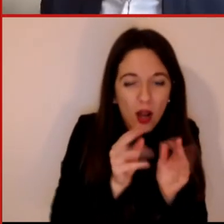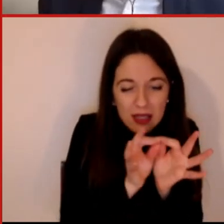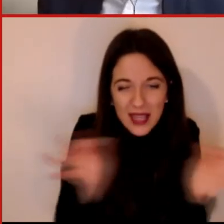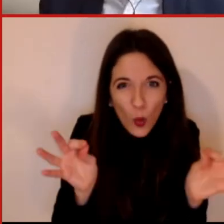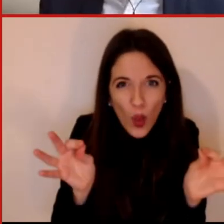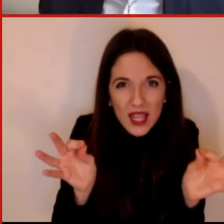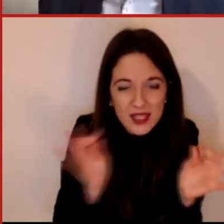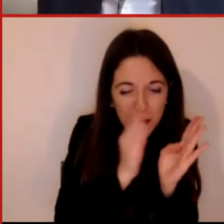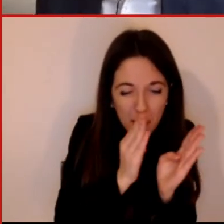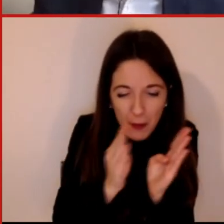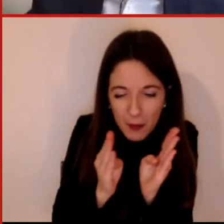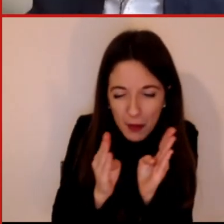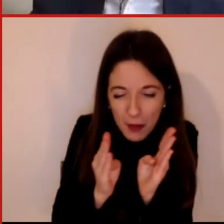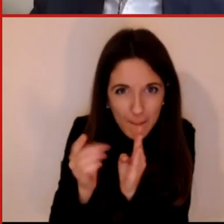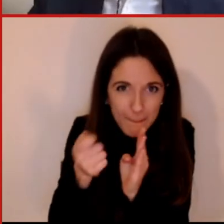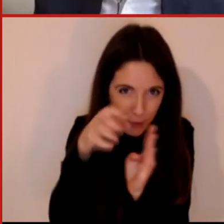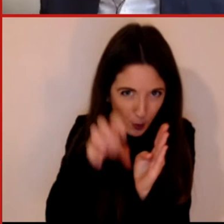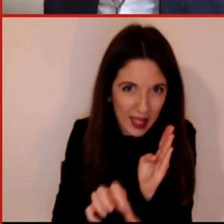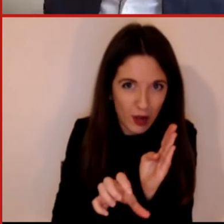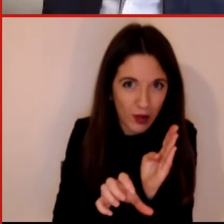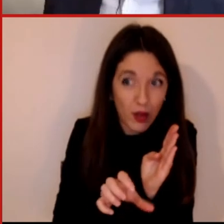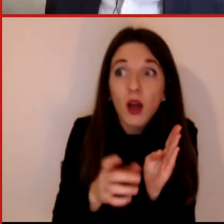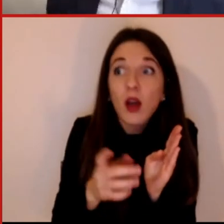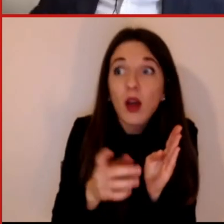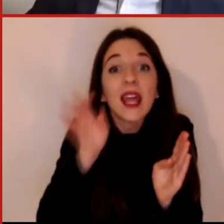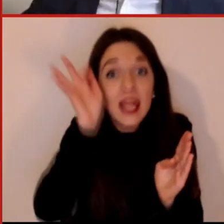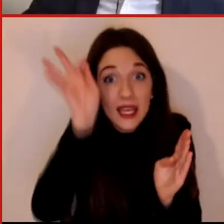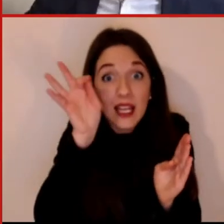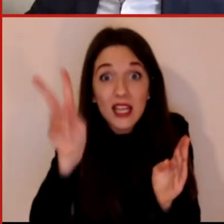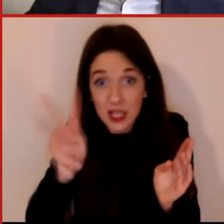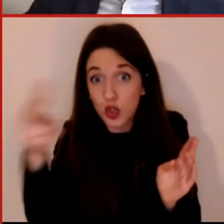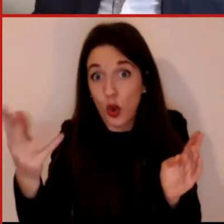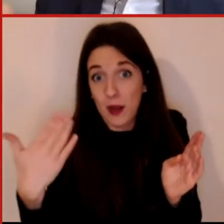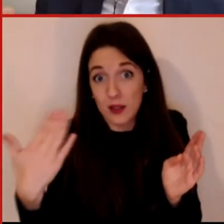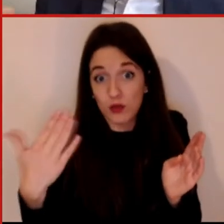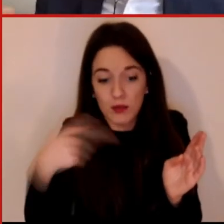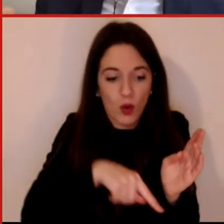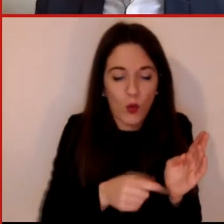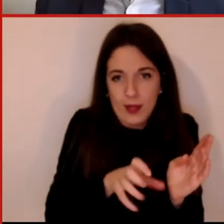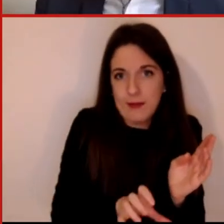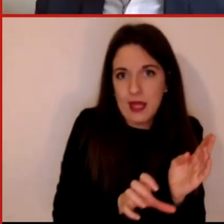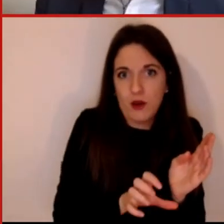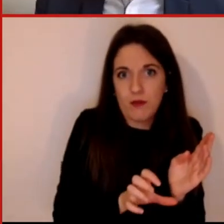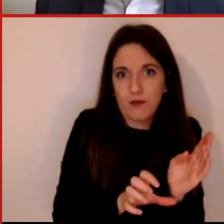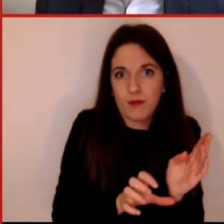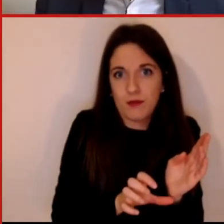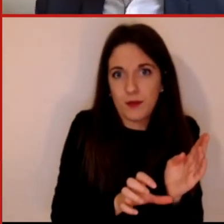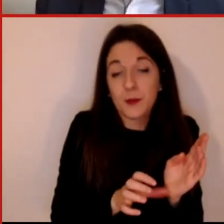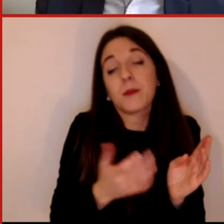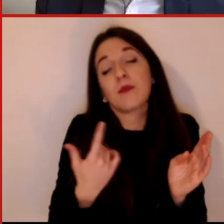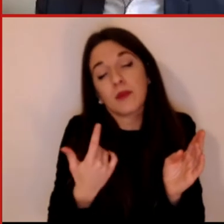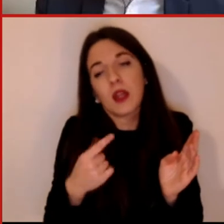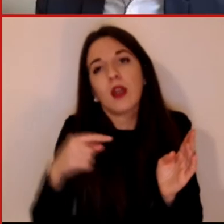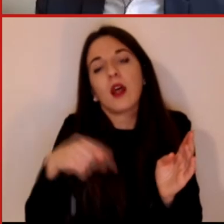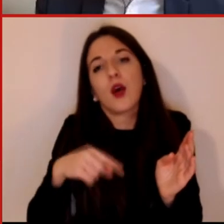rispetto a quella che è la variante inglese e la sua prevalenza nel territorio e questo in questo momento ad esempio è un problema molto grande